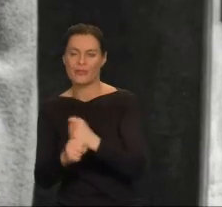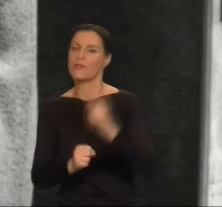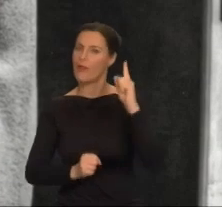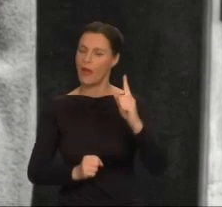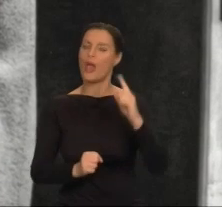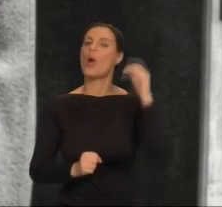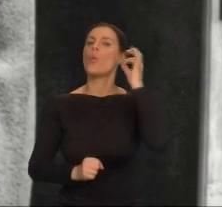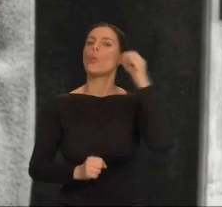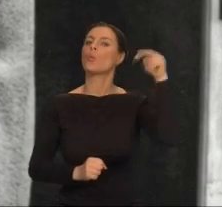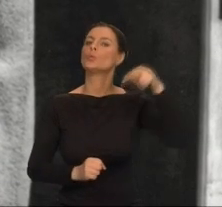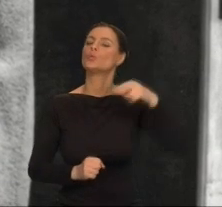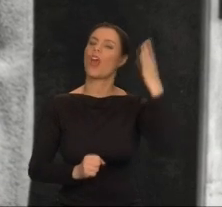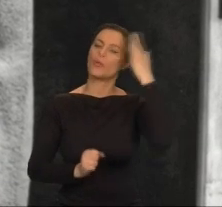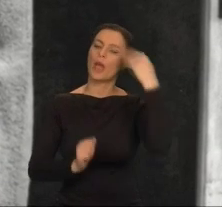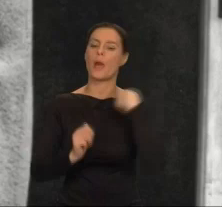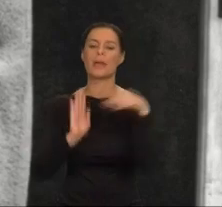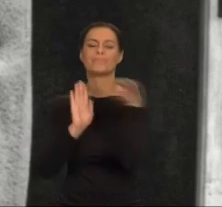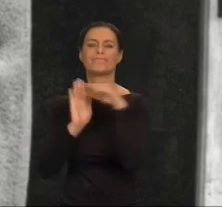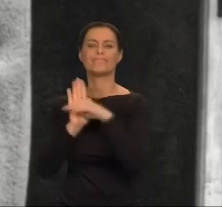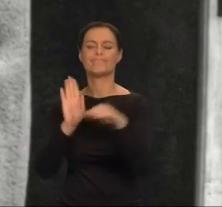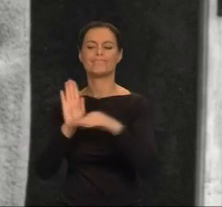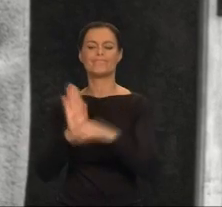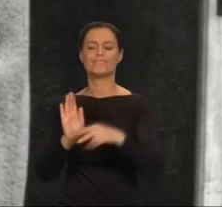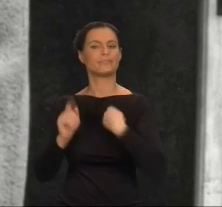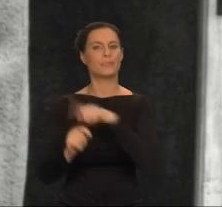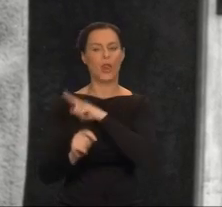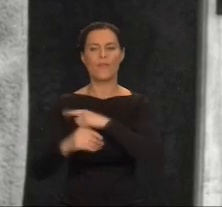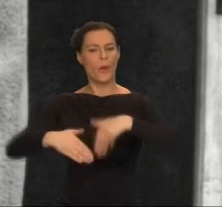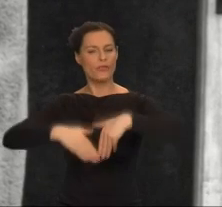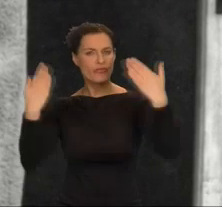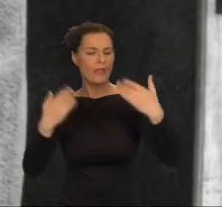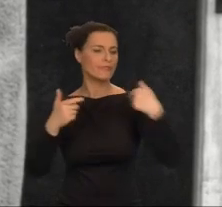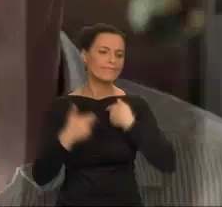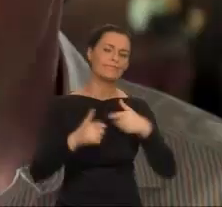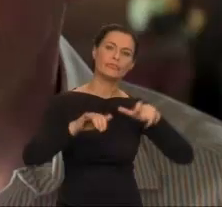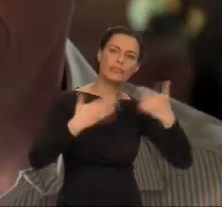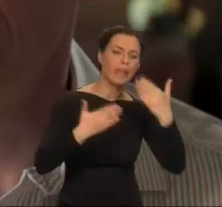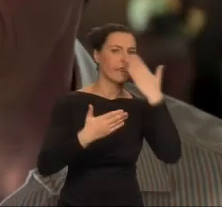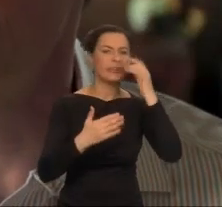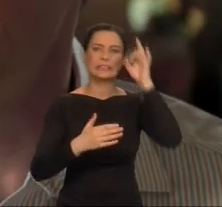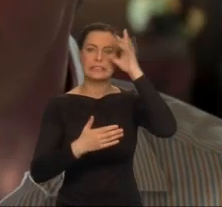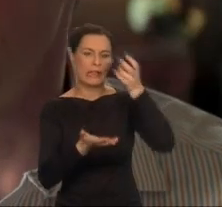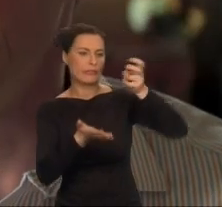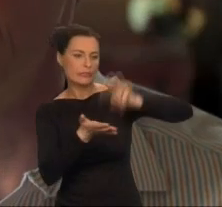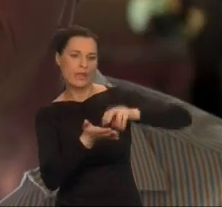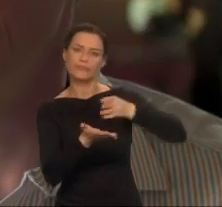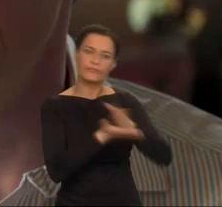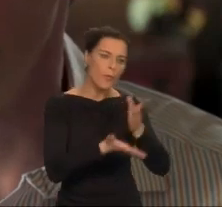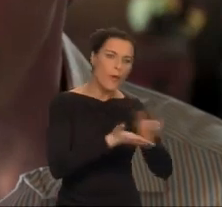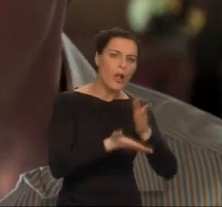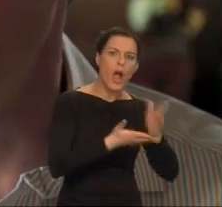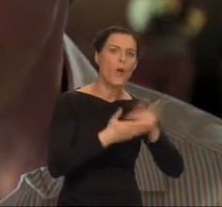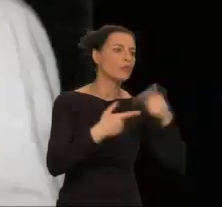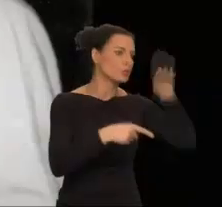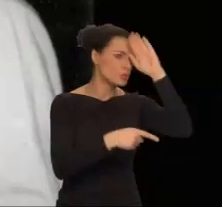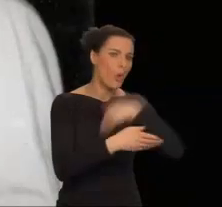pracę. Z wielką dyscypliną przestrzegała planu dnia. Rano pomagała wyprawić